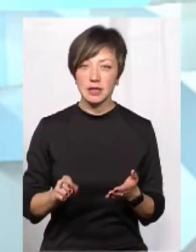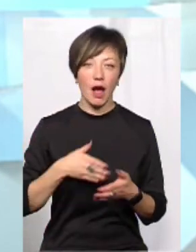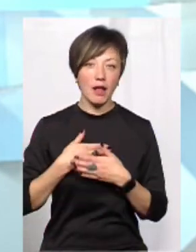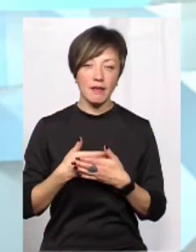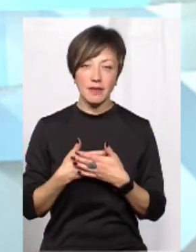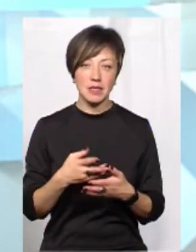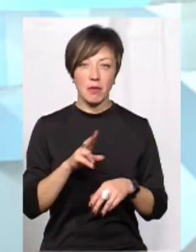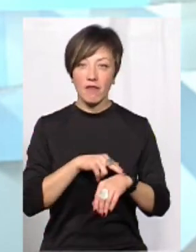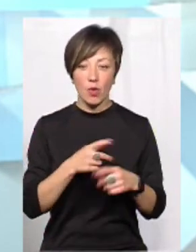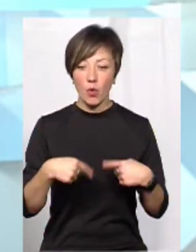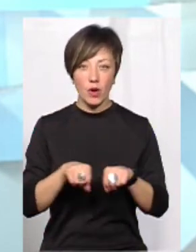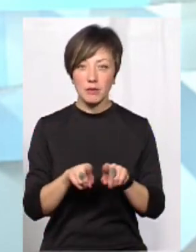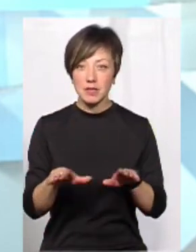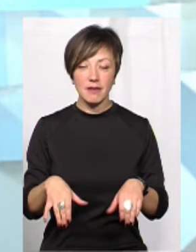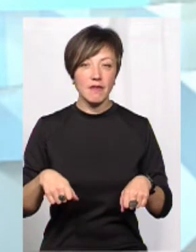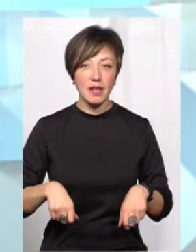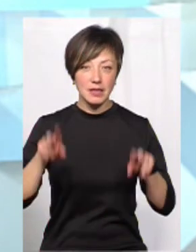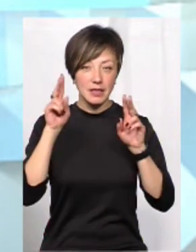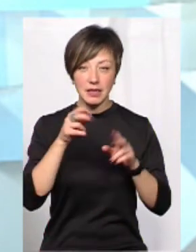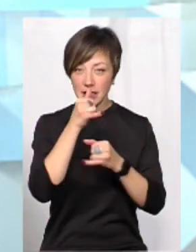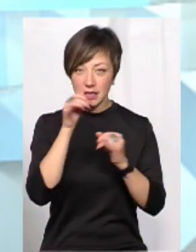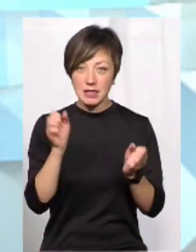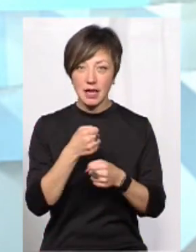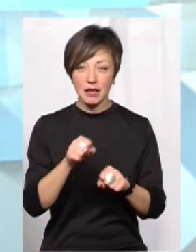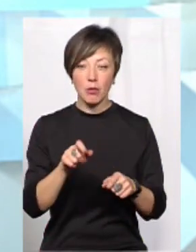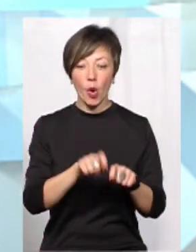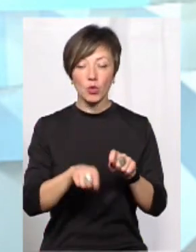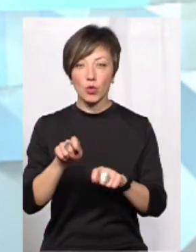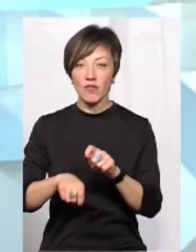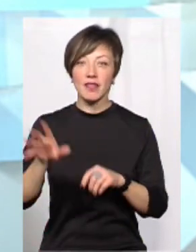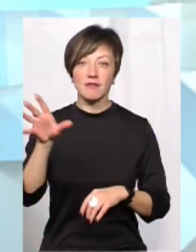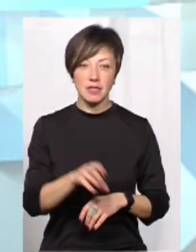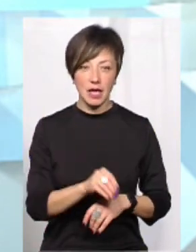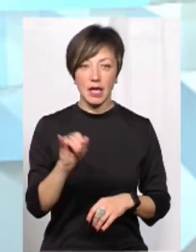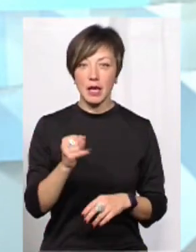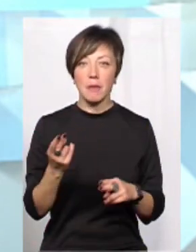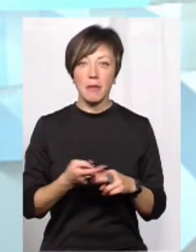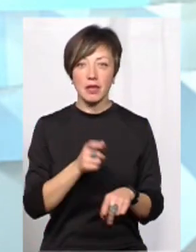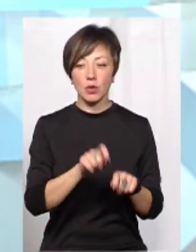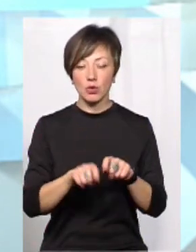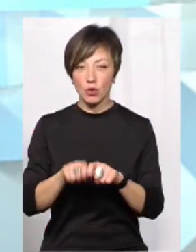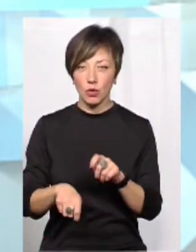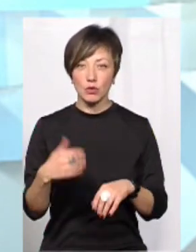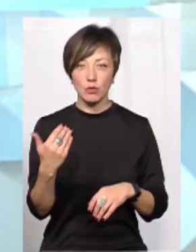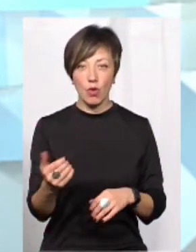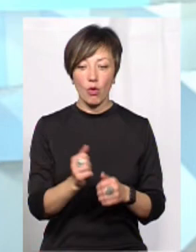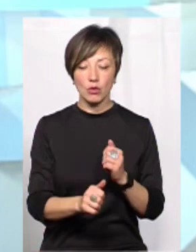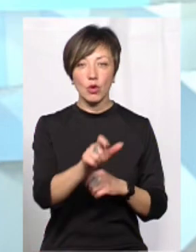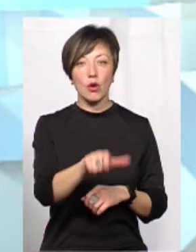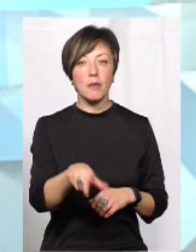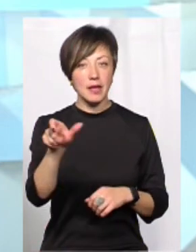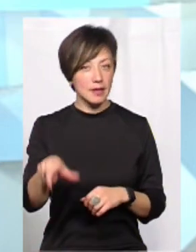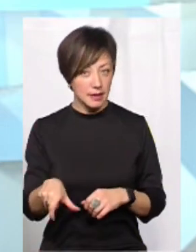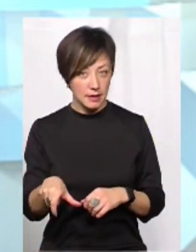активісти, ані правоохоронні органи, навіть місцева влада не здатна проконтролювати все. І без контролю належного з боку кожного